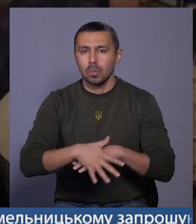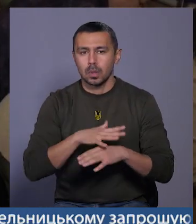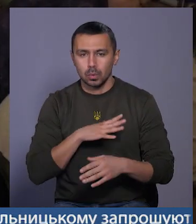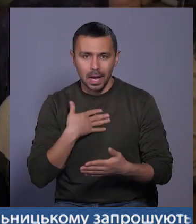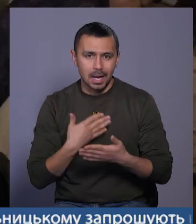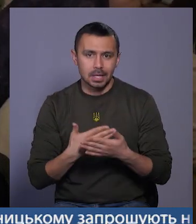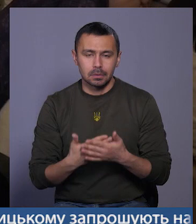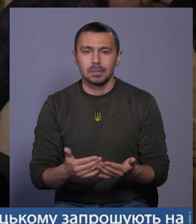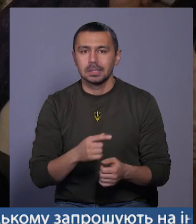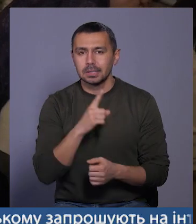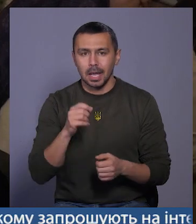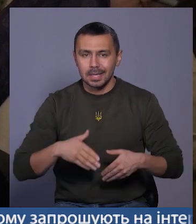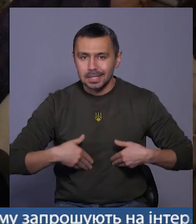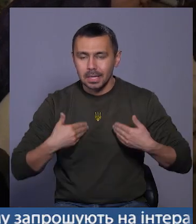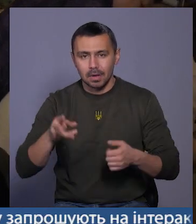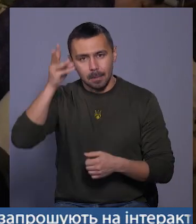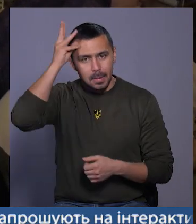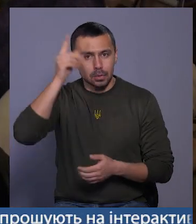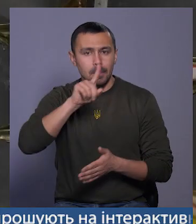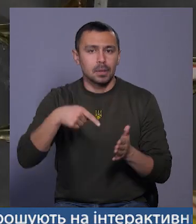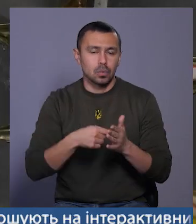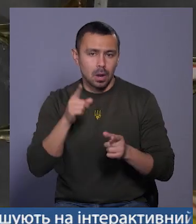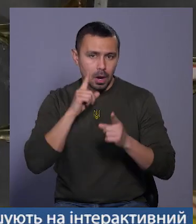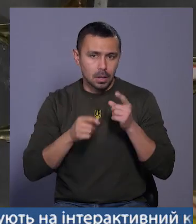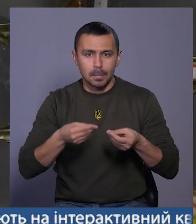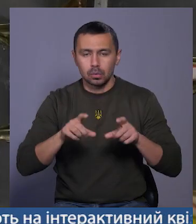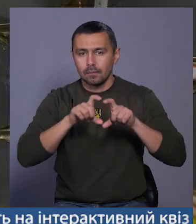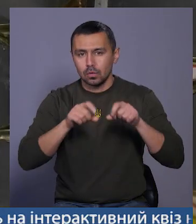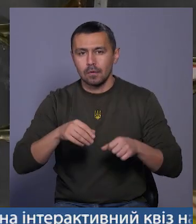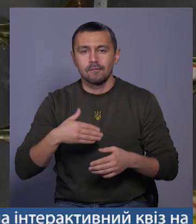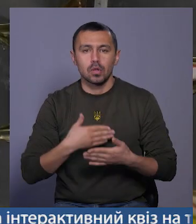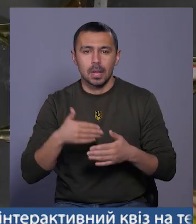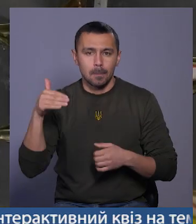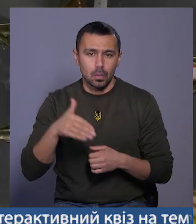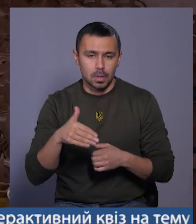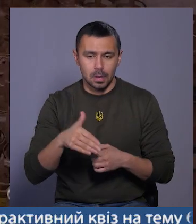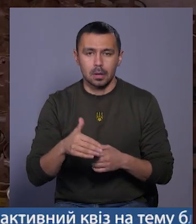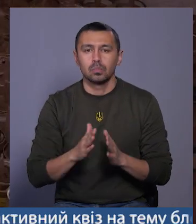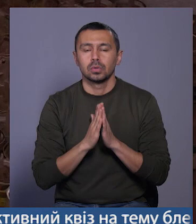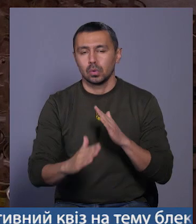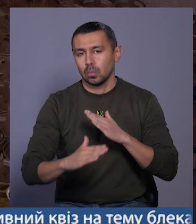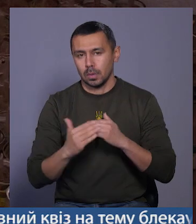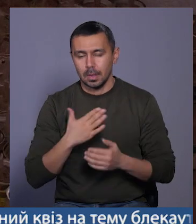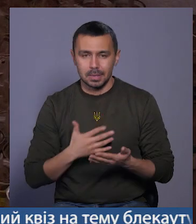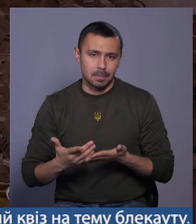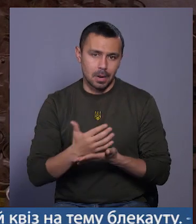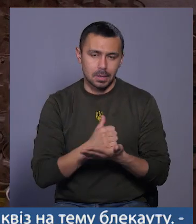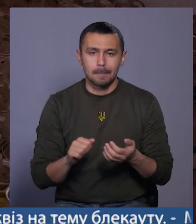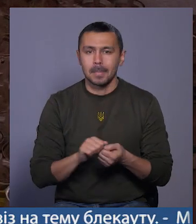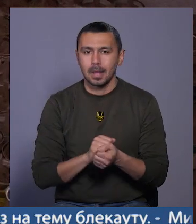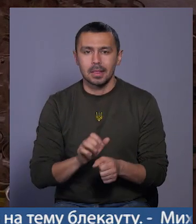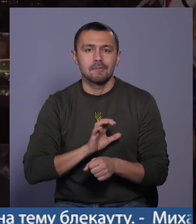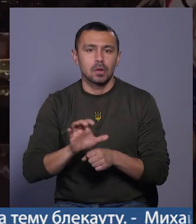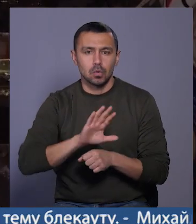активними. І за ініціативою Хмельницької міської ради, благодійного фонду, волонтери Поділля просимо допомагати нам збирати матеріали на